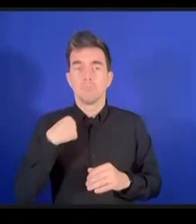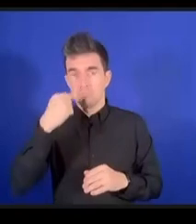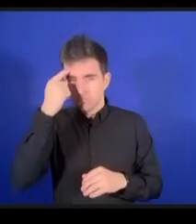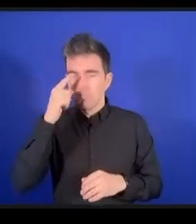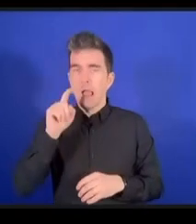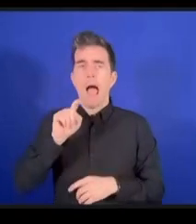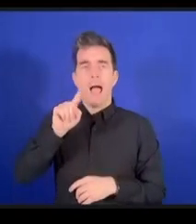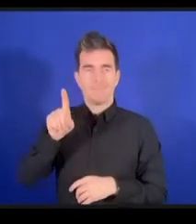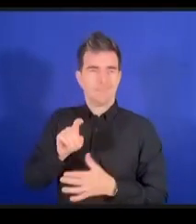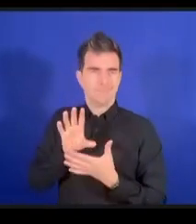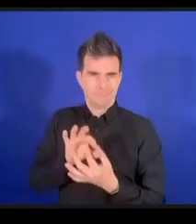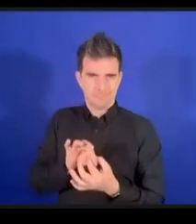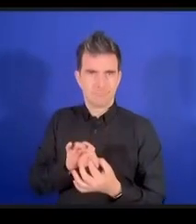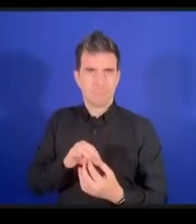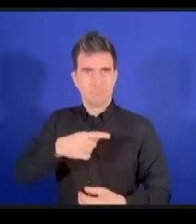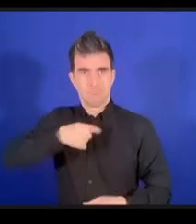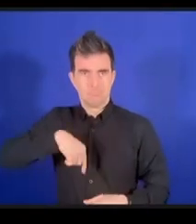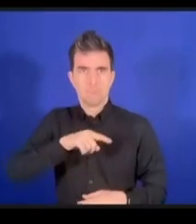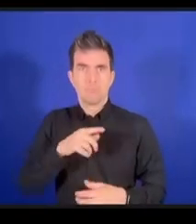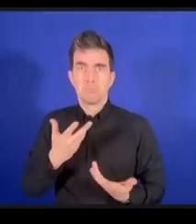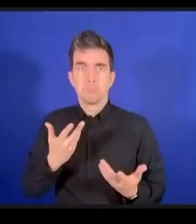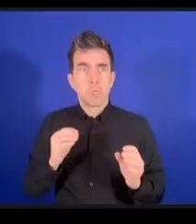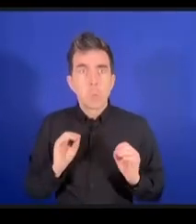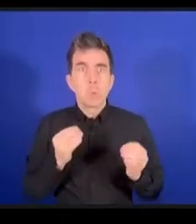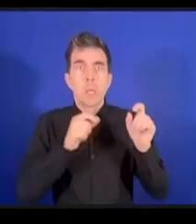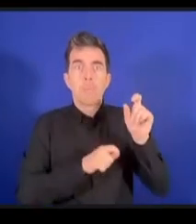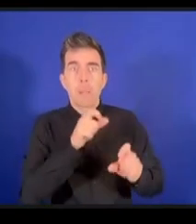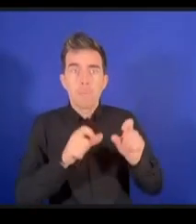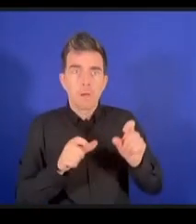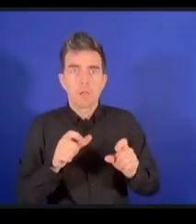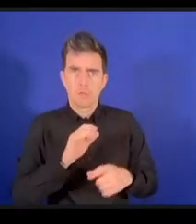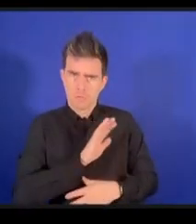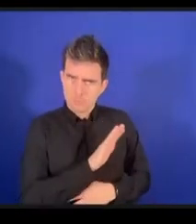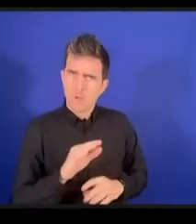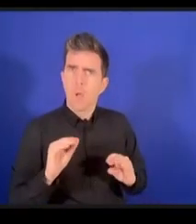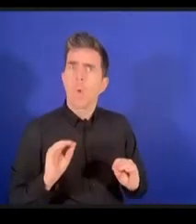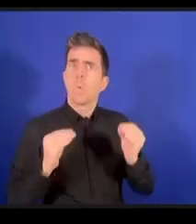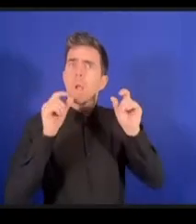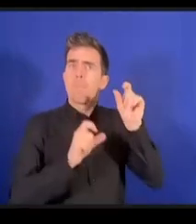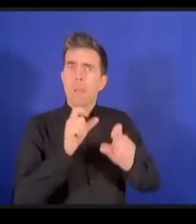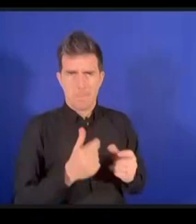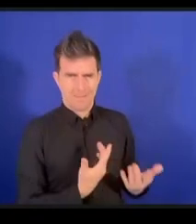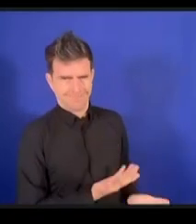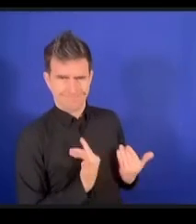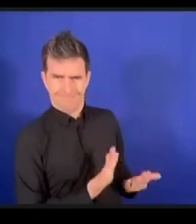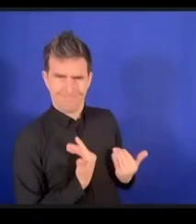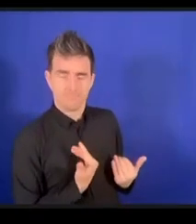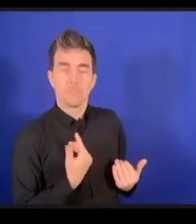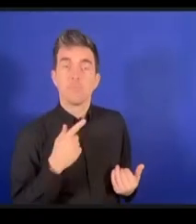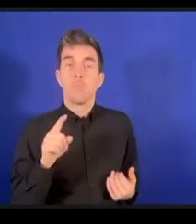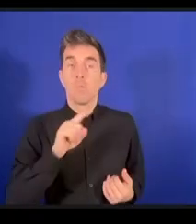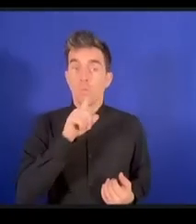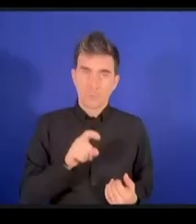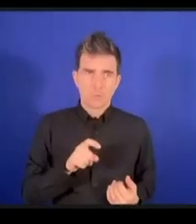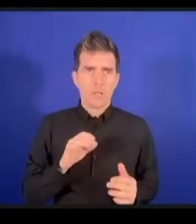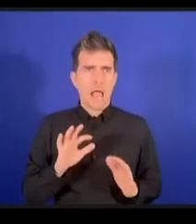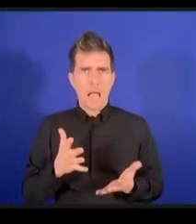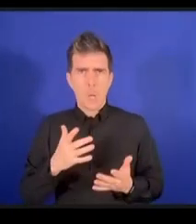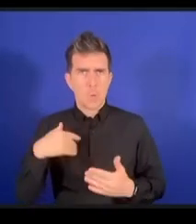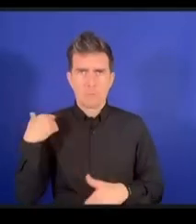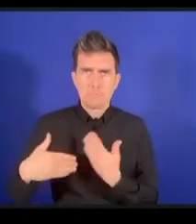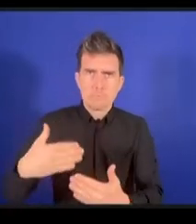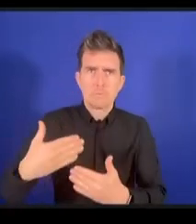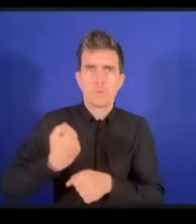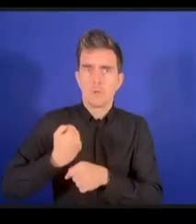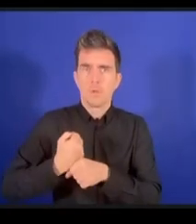des voix des jeunes vous nous avez posé une question concernant la manière dont on pourrait accélérer cette question je pense que cela s'adresse à chacun